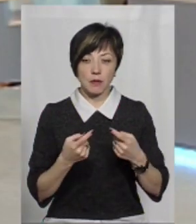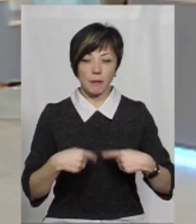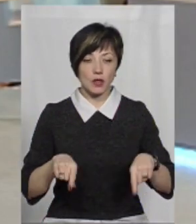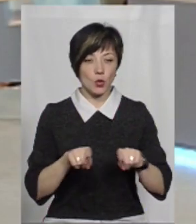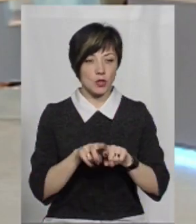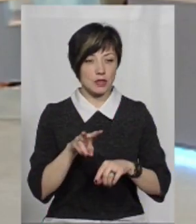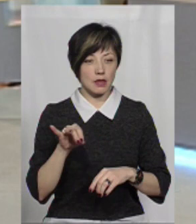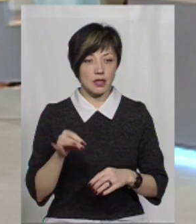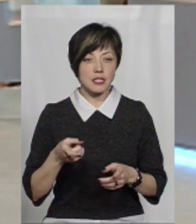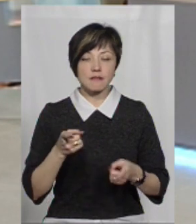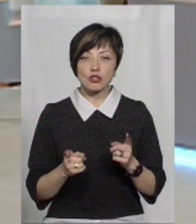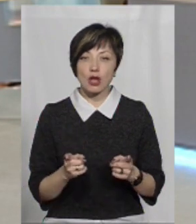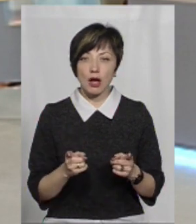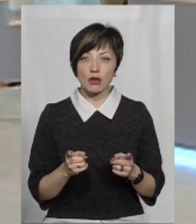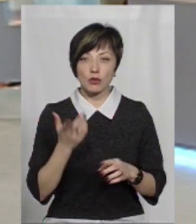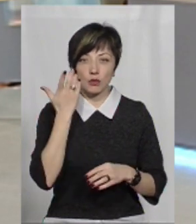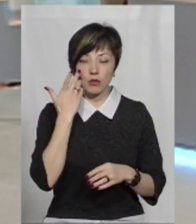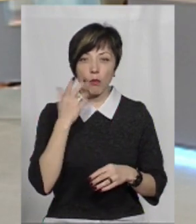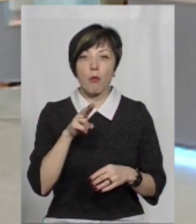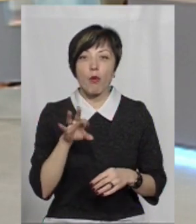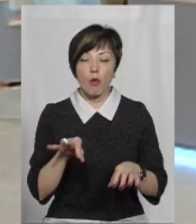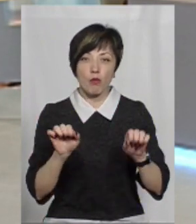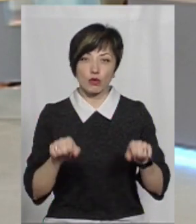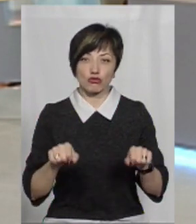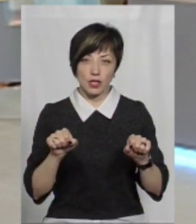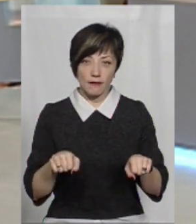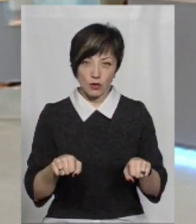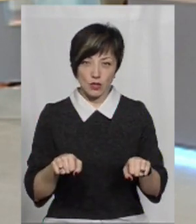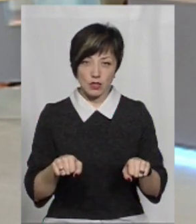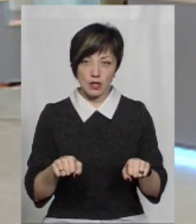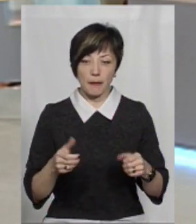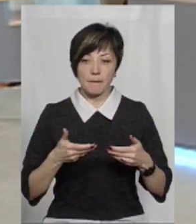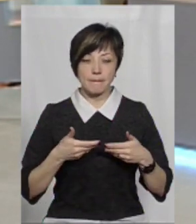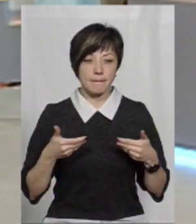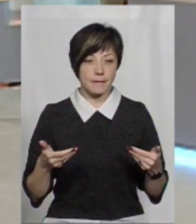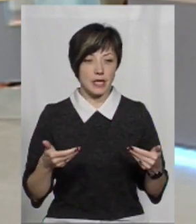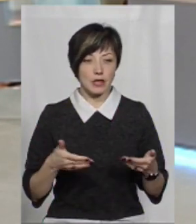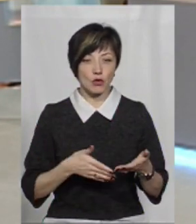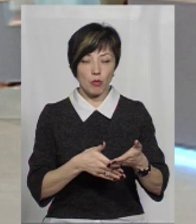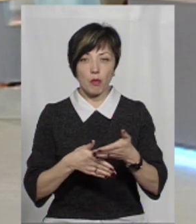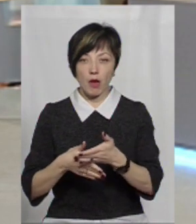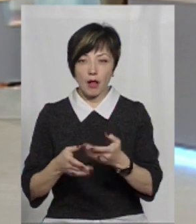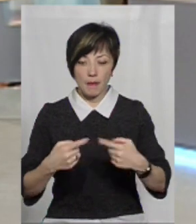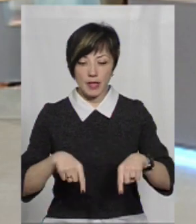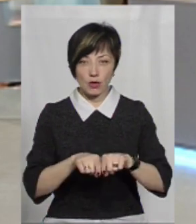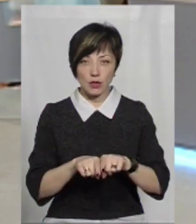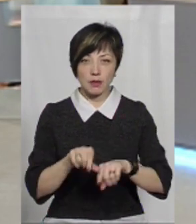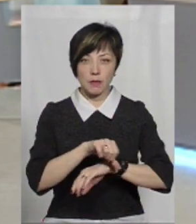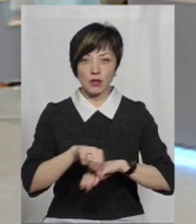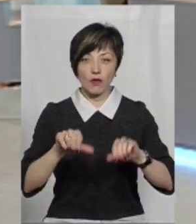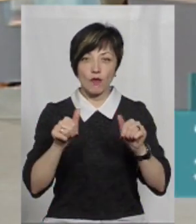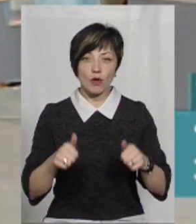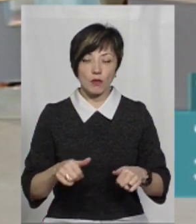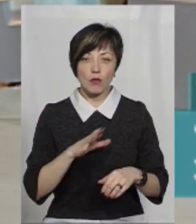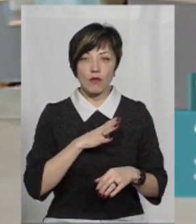підрозділи. Звичайно, при можливості ми всебічно допомагали підрозділи митного оформлення. З мого